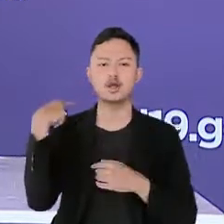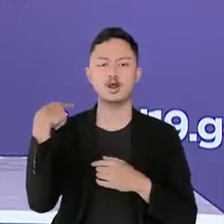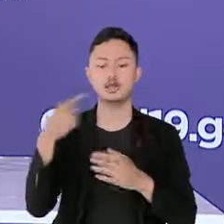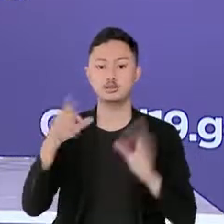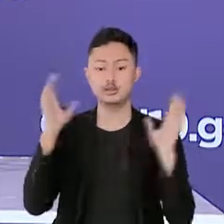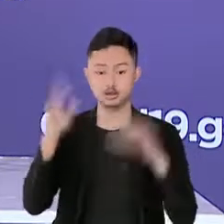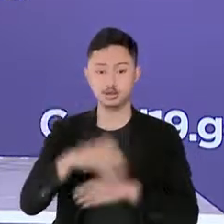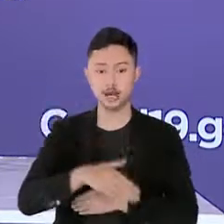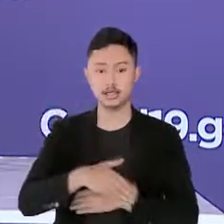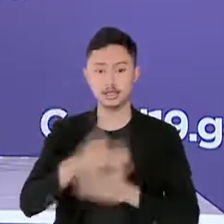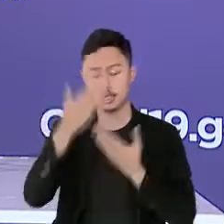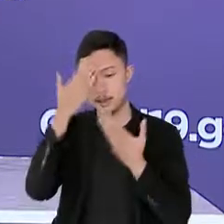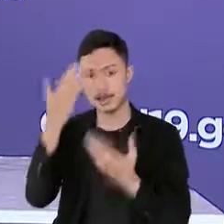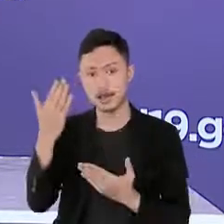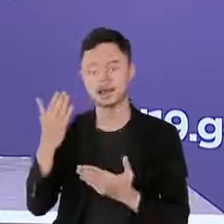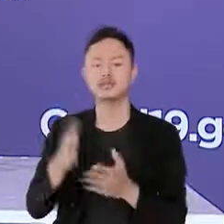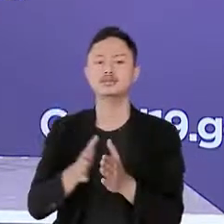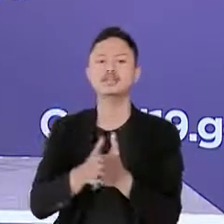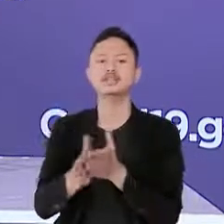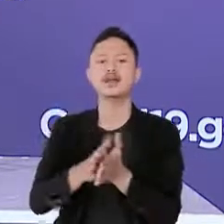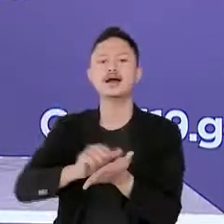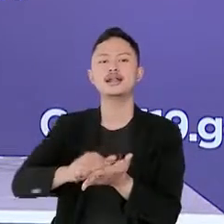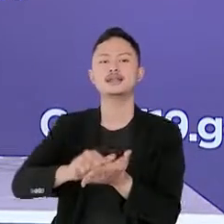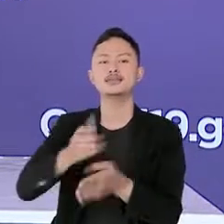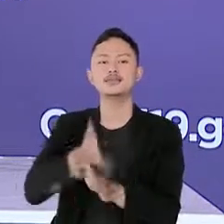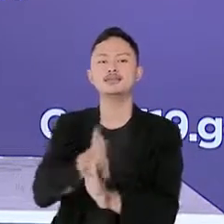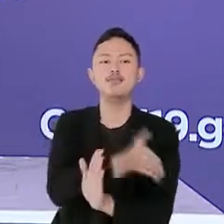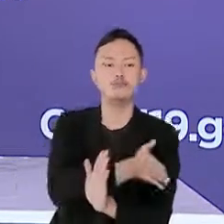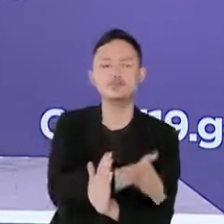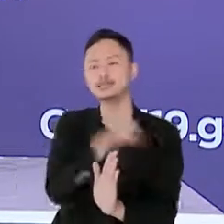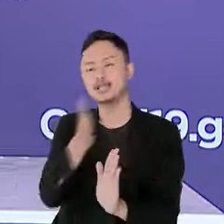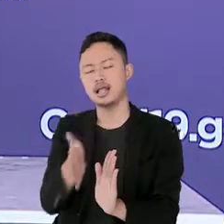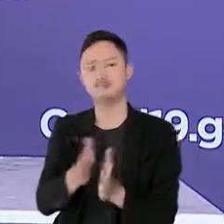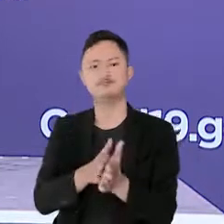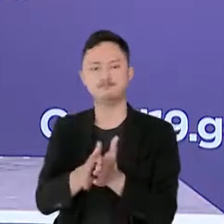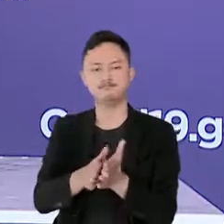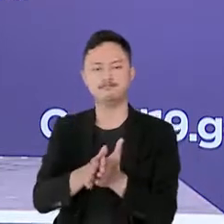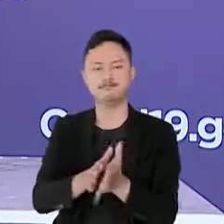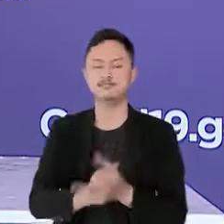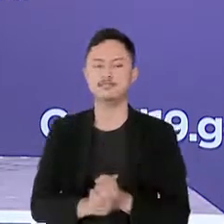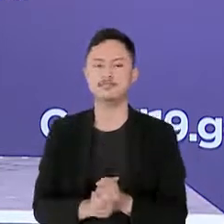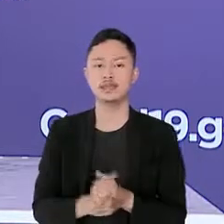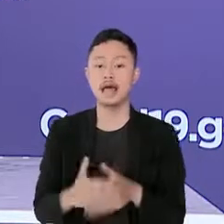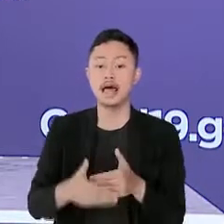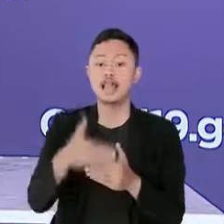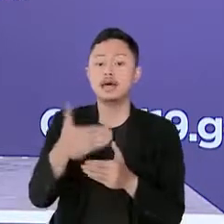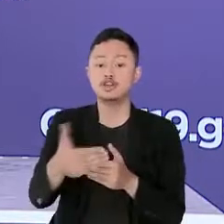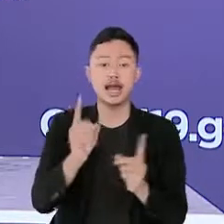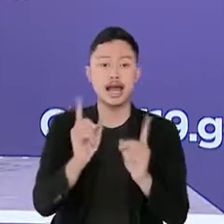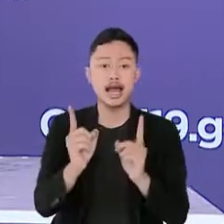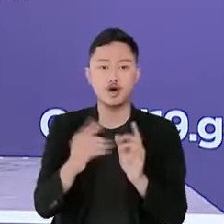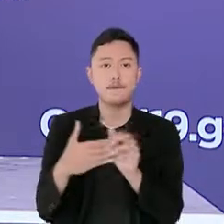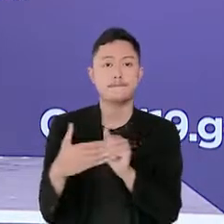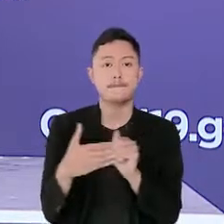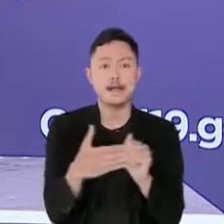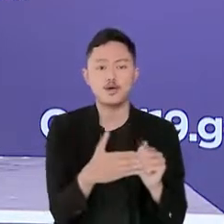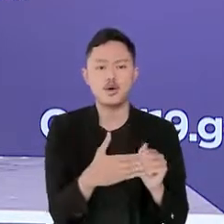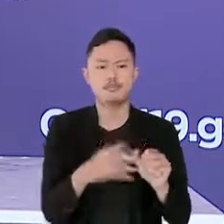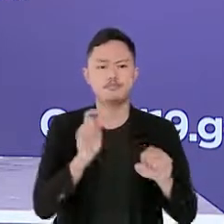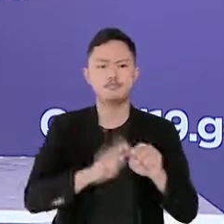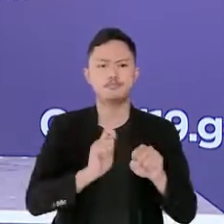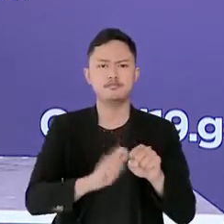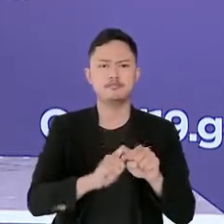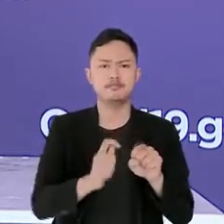um dan sesudah beribadah kedepannya jika diterapkan perubahan pengaturan khususnya pendoman beribadah secara rinci